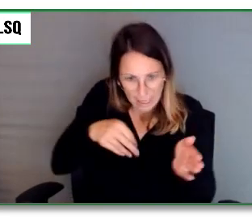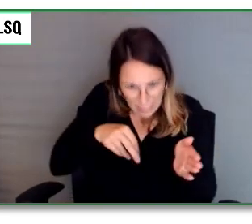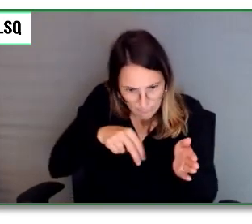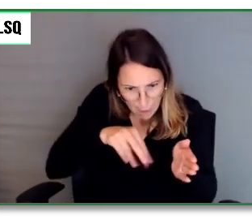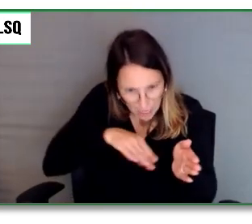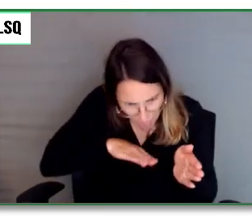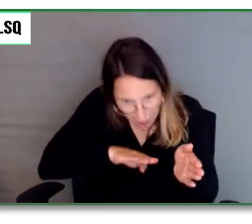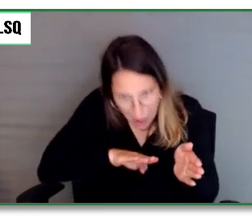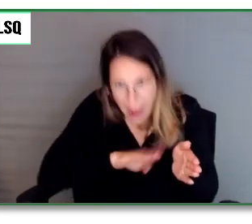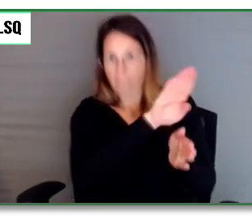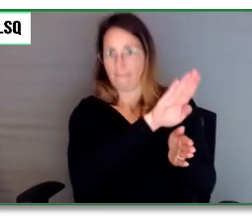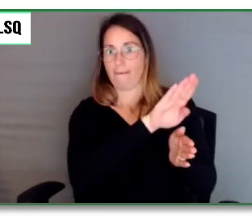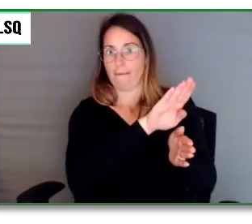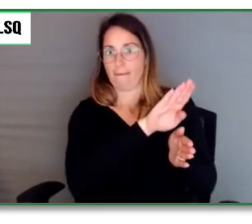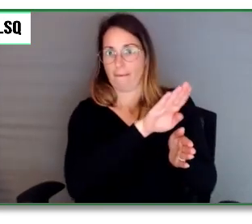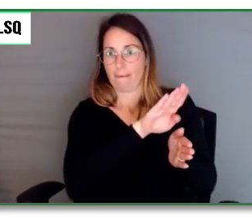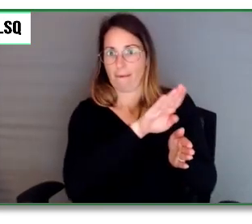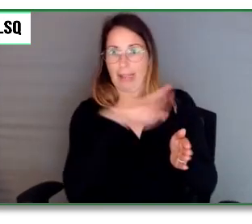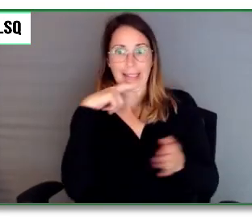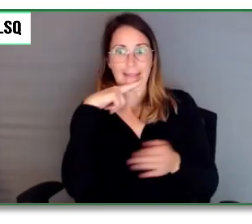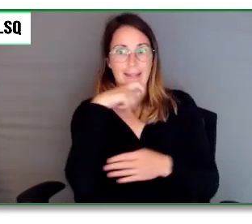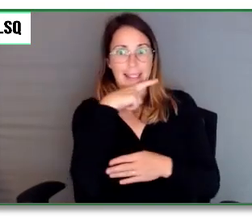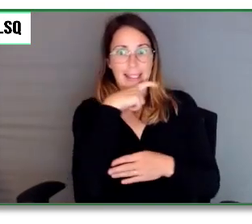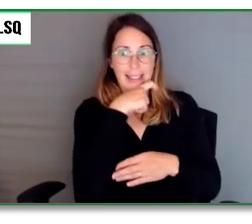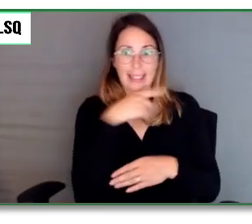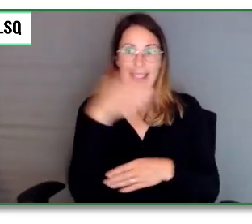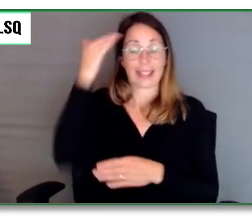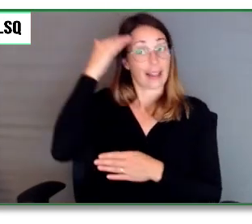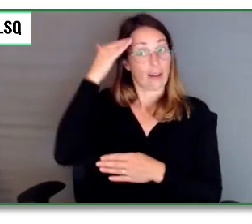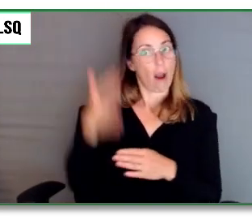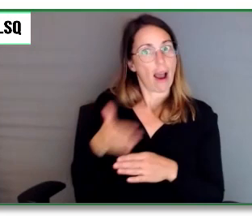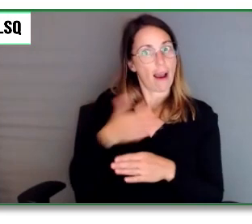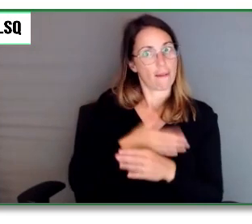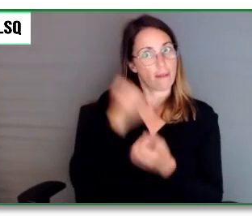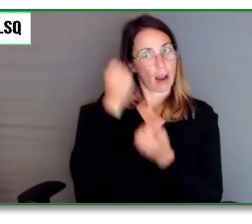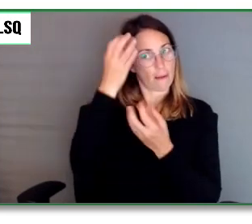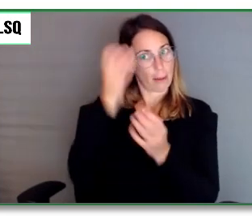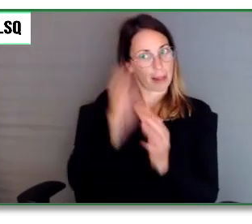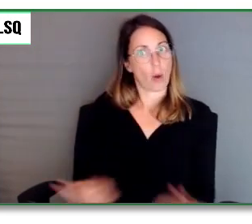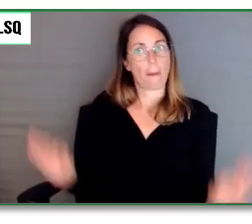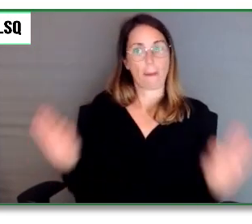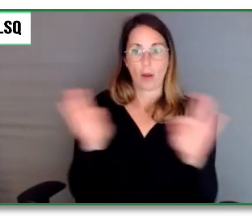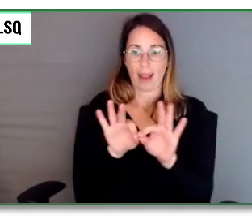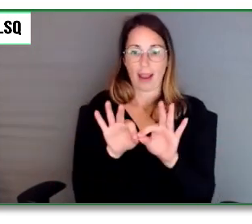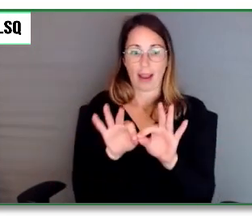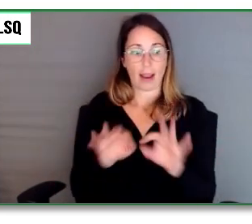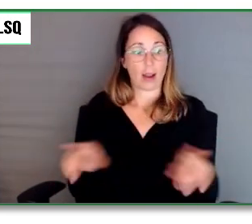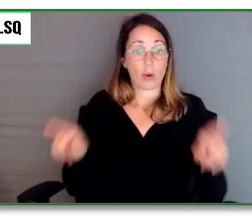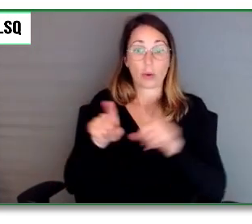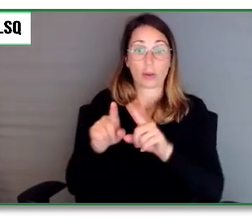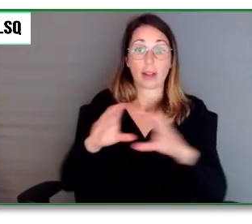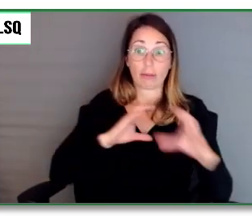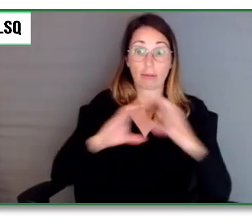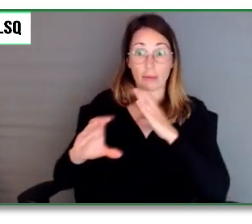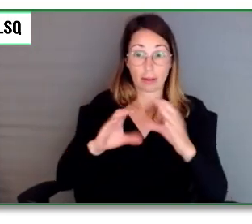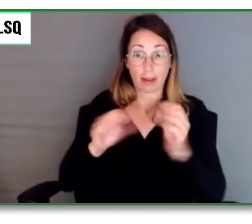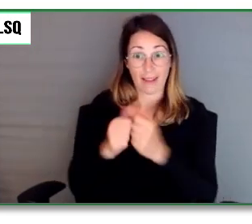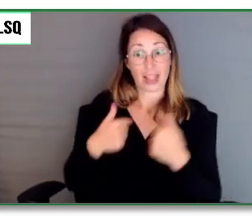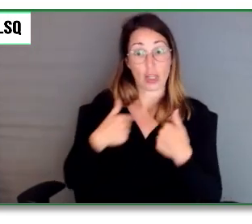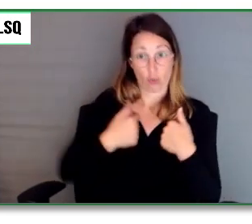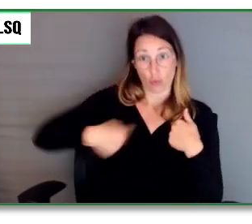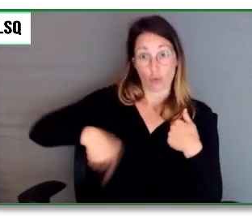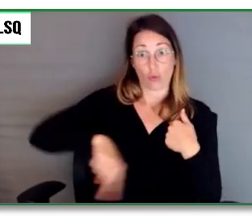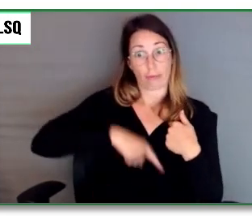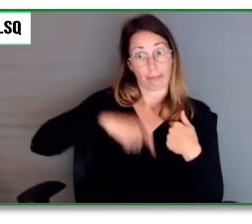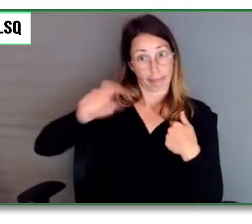souhaite visiter votre parc. Et la communication avec nous est tout à fait essentielle et on l'a eue à maintes reprises depuis le début de cette